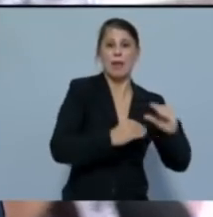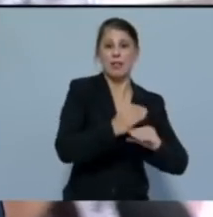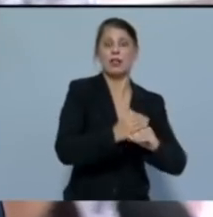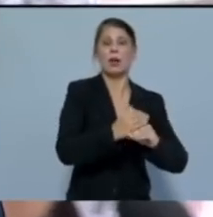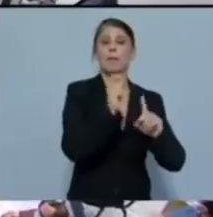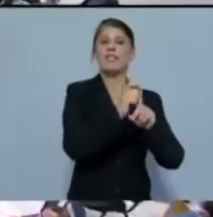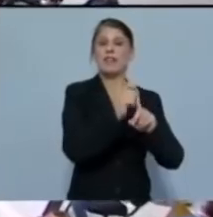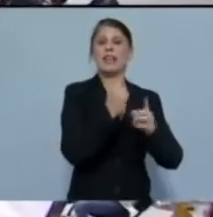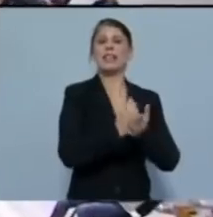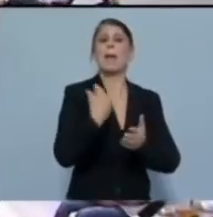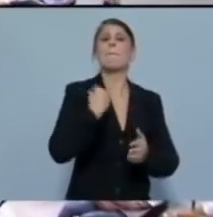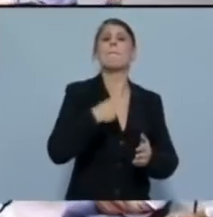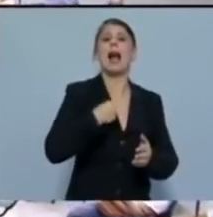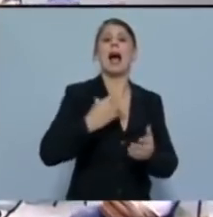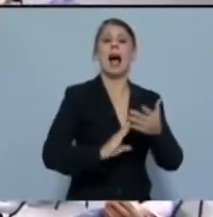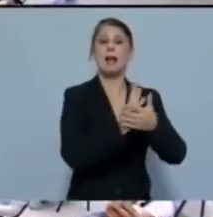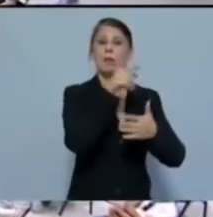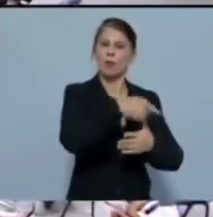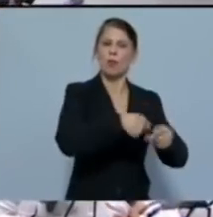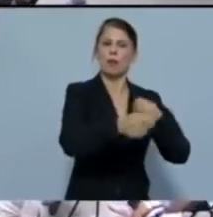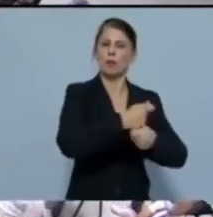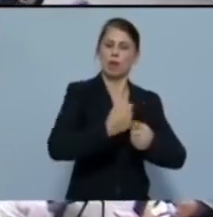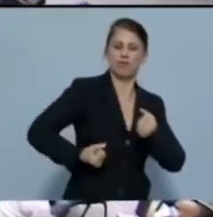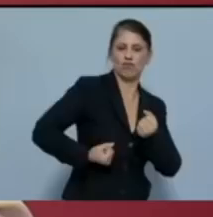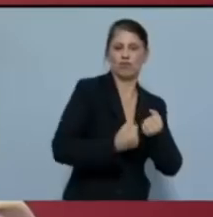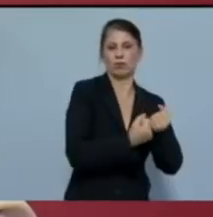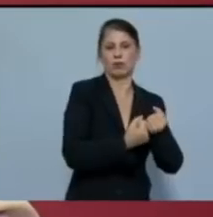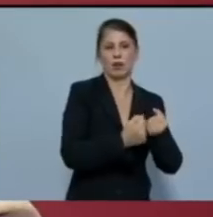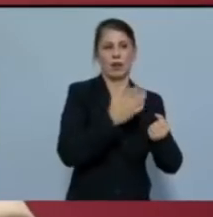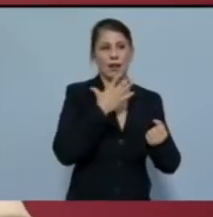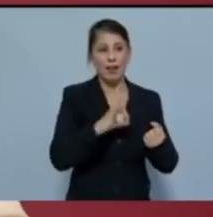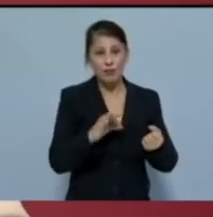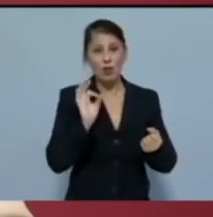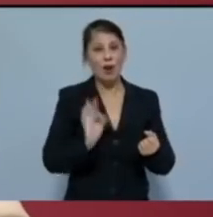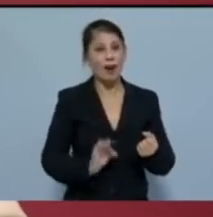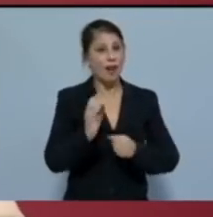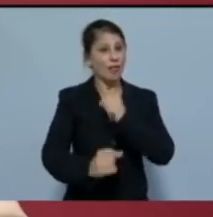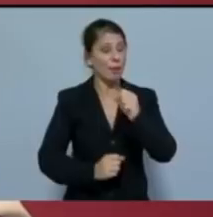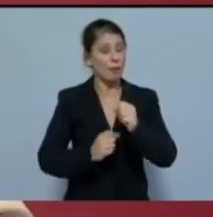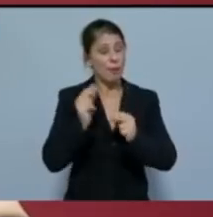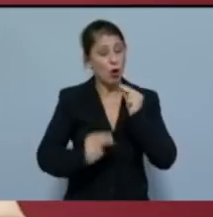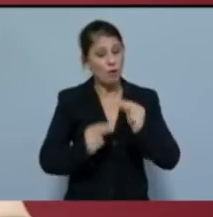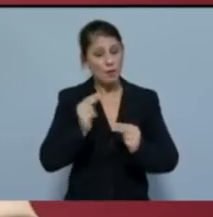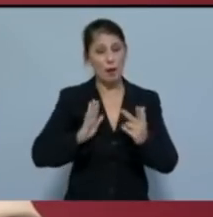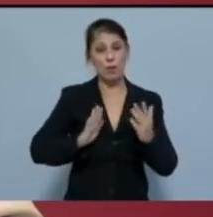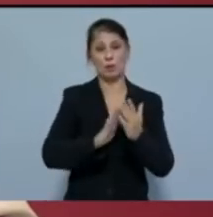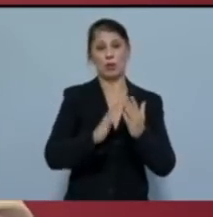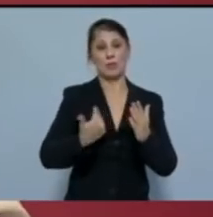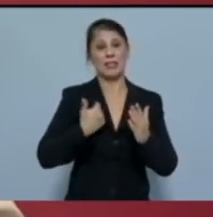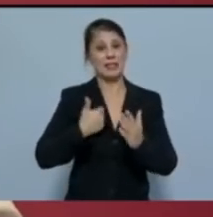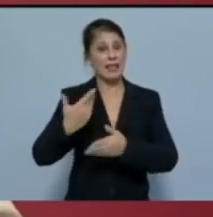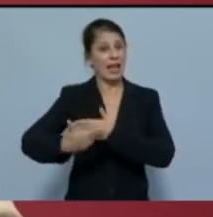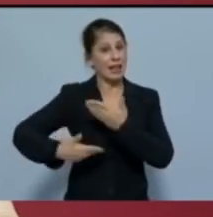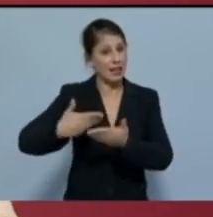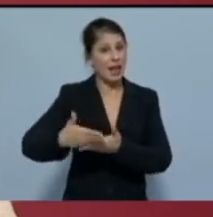ψηφιακής ανάπτυξης. Γι' αυτό σε κάθε πρόβλημα που αντιμετωπίζει η νέα γενιά σε κάθε